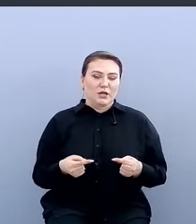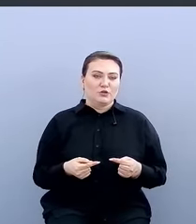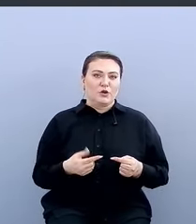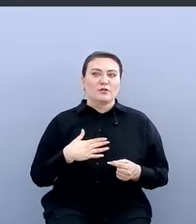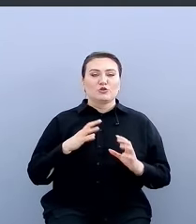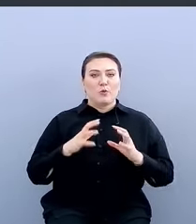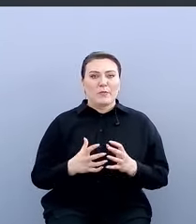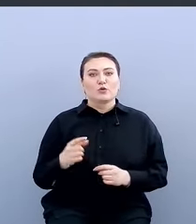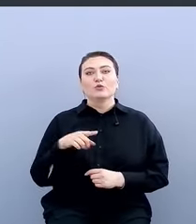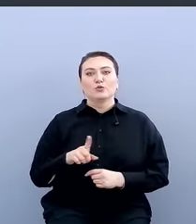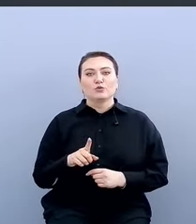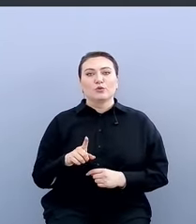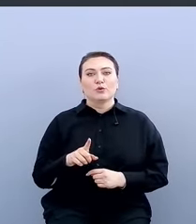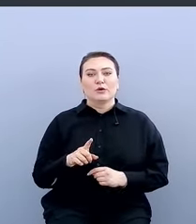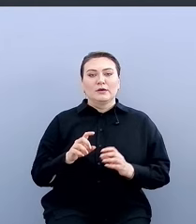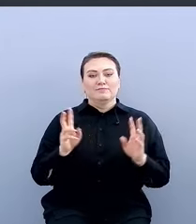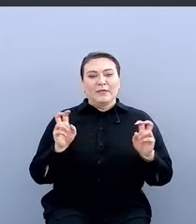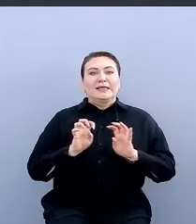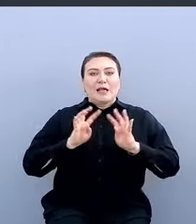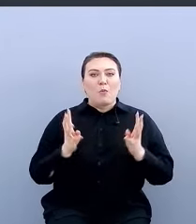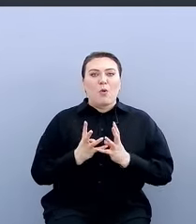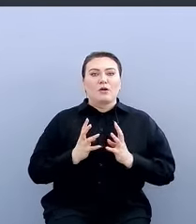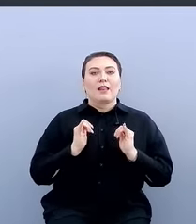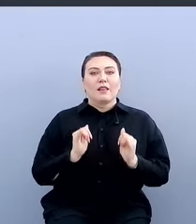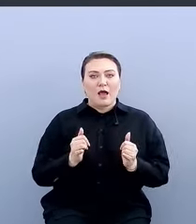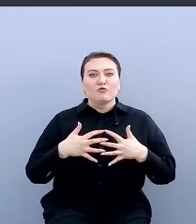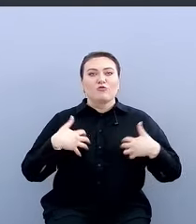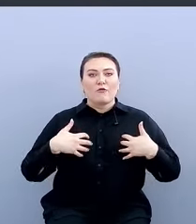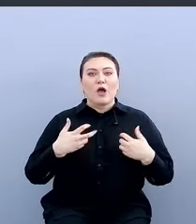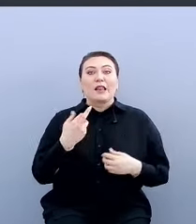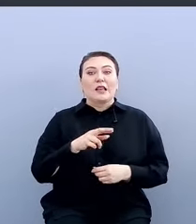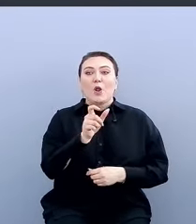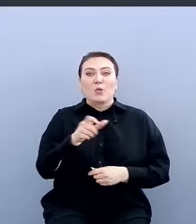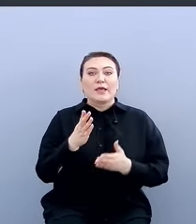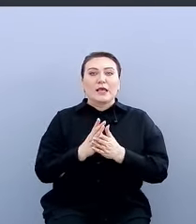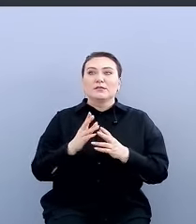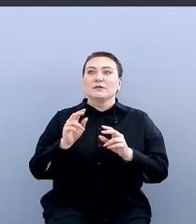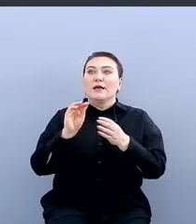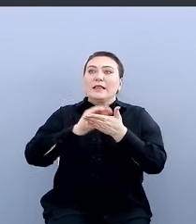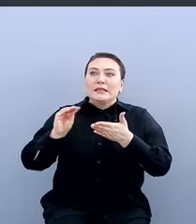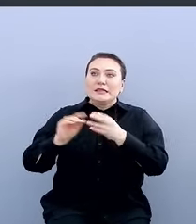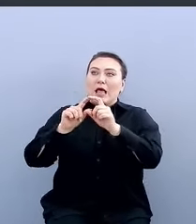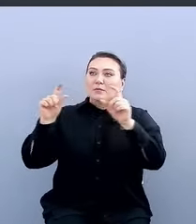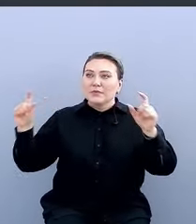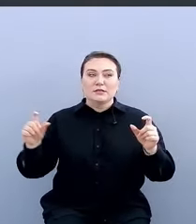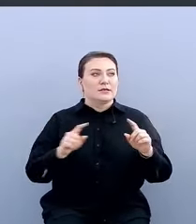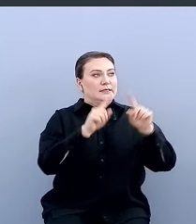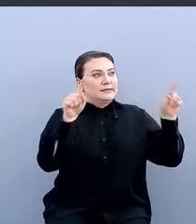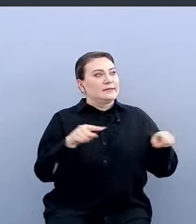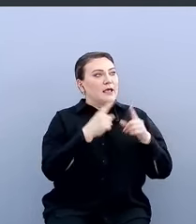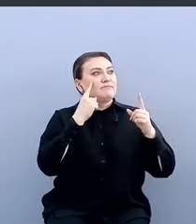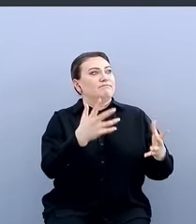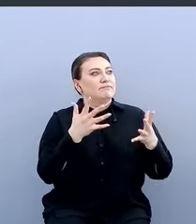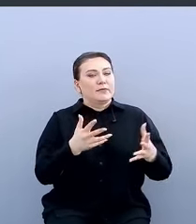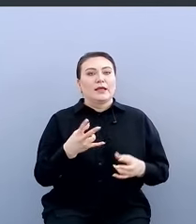к нашему миру, то, что заборы, они для животных, а для людей есть надписи, знаки, с людьми надо разговаривать.